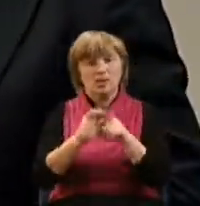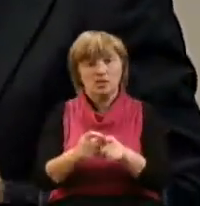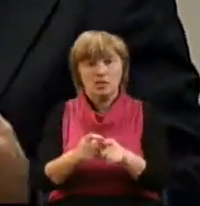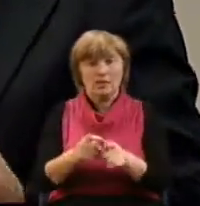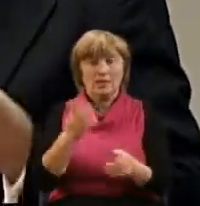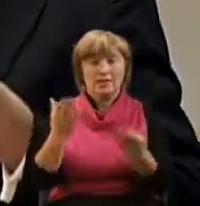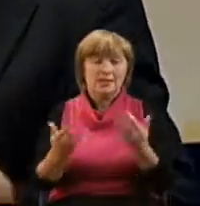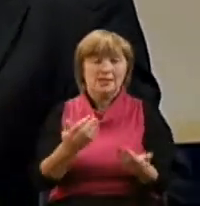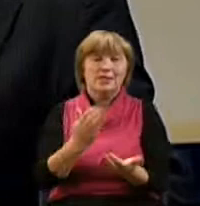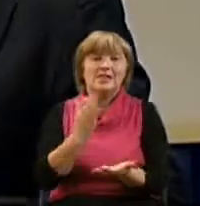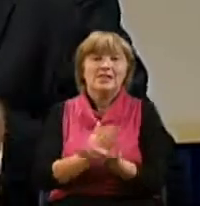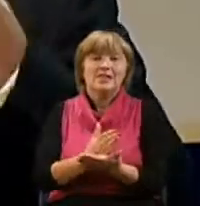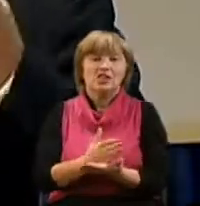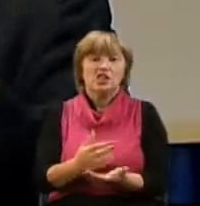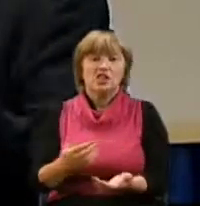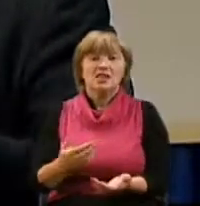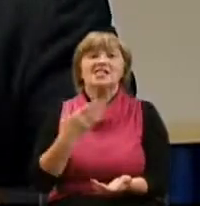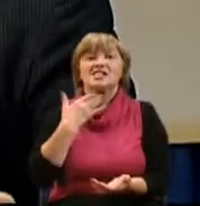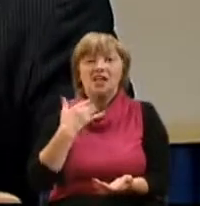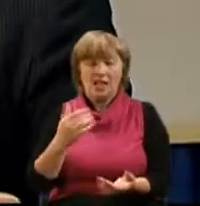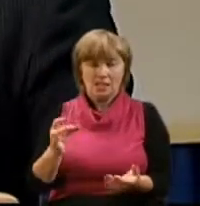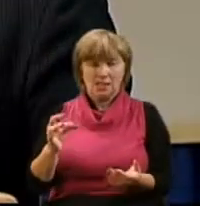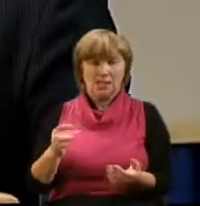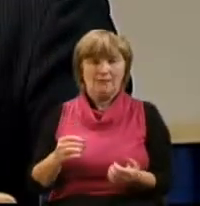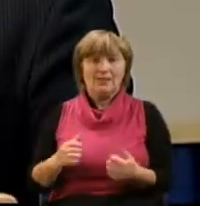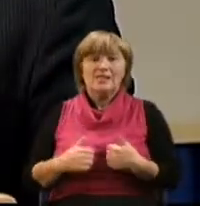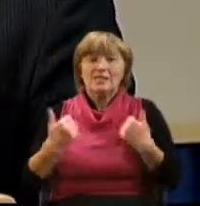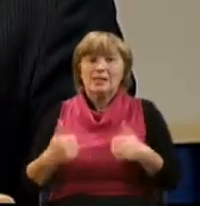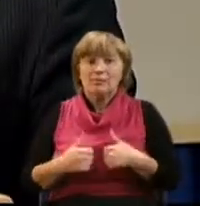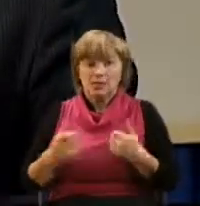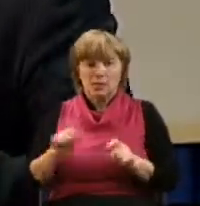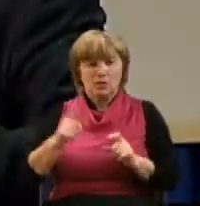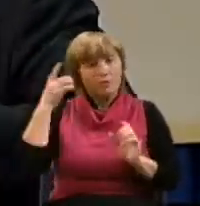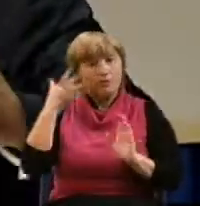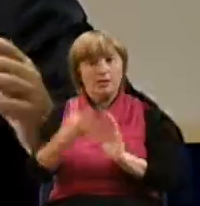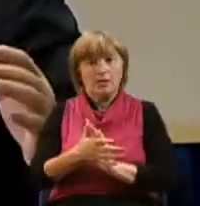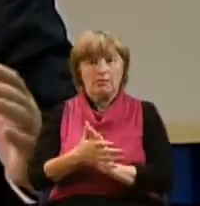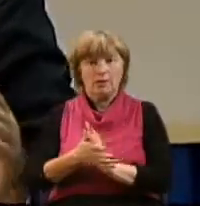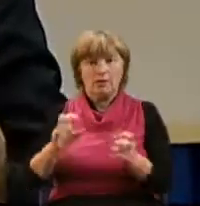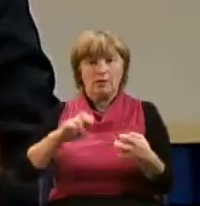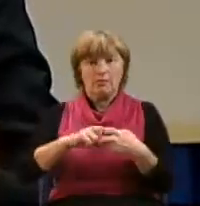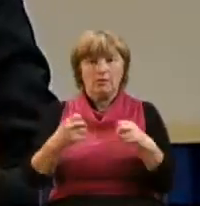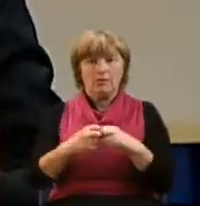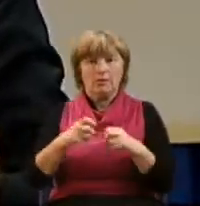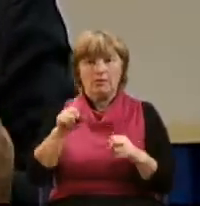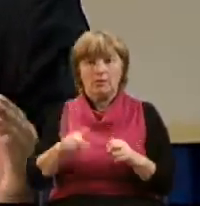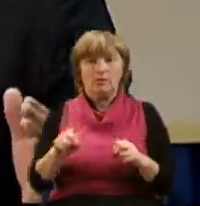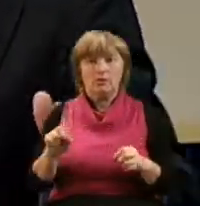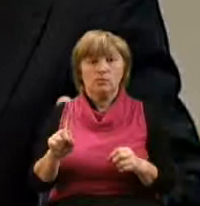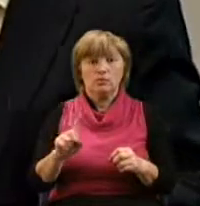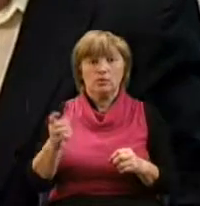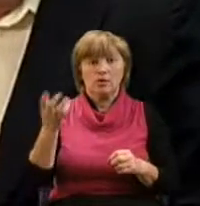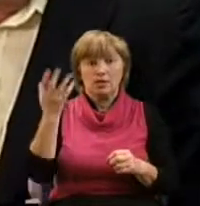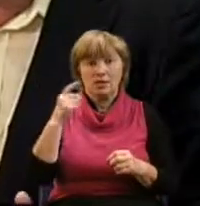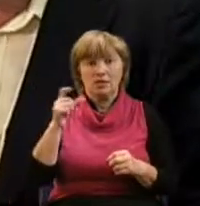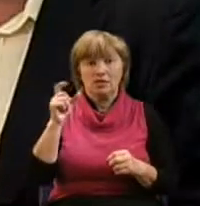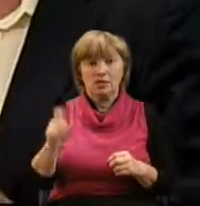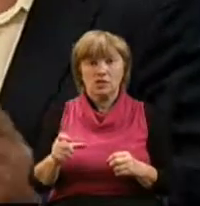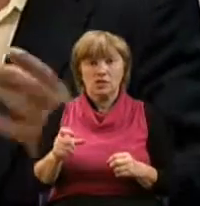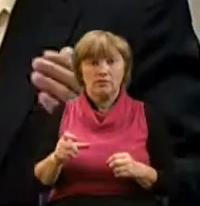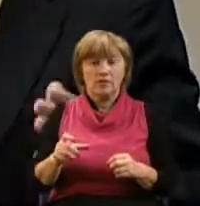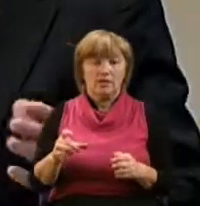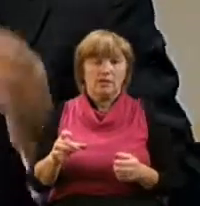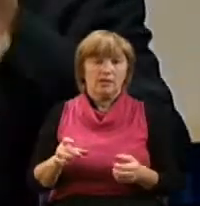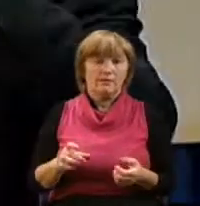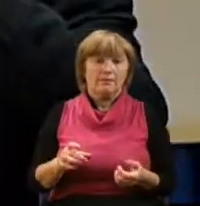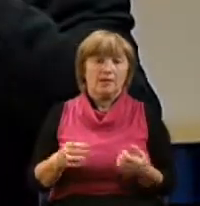если у нас есть жажда и стремление к тому, чтобы понимать его. И проблема заключается в том, когда человек, став